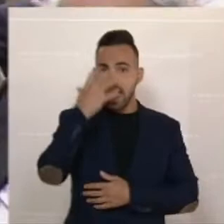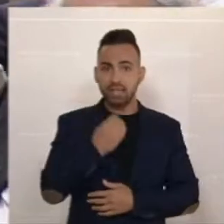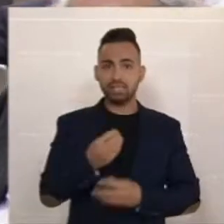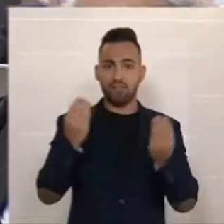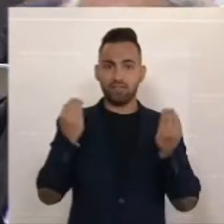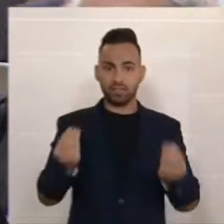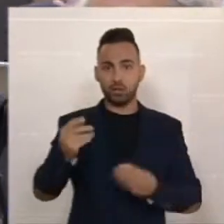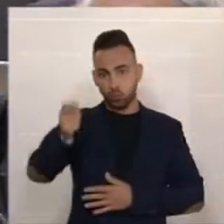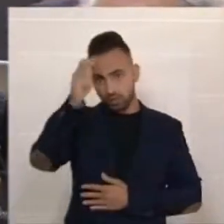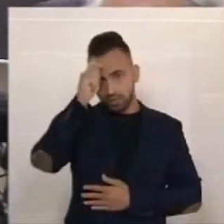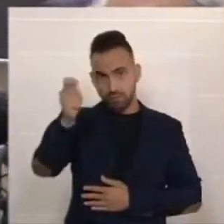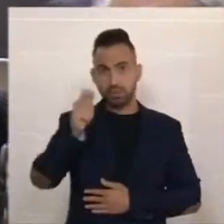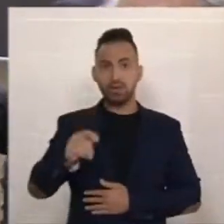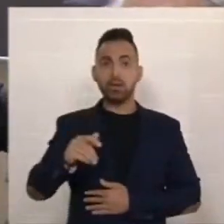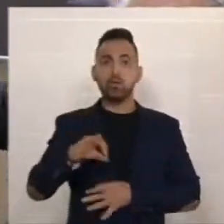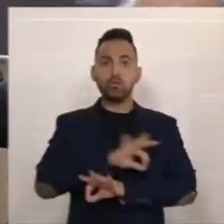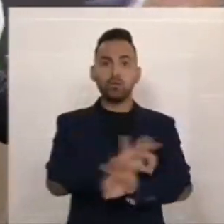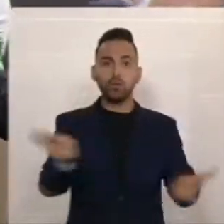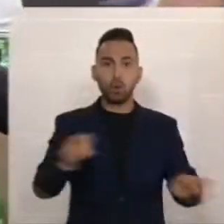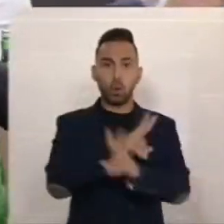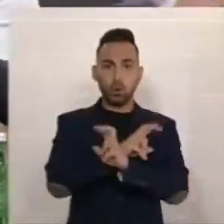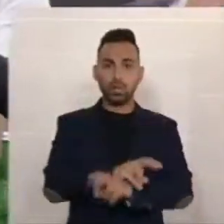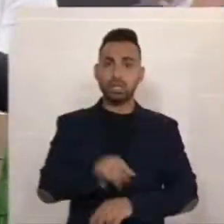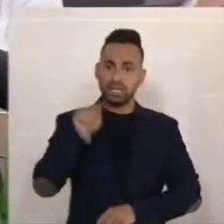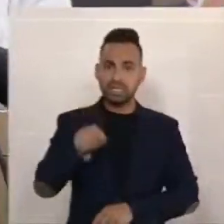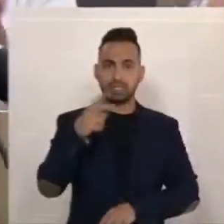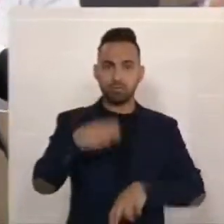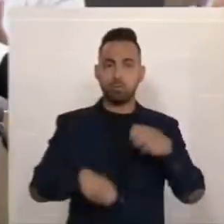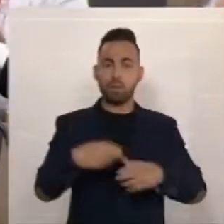Respekt gegenüber den Österreichern, dieses Problem zu lösen.